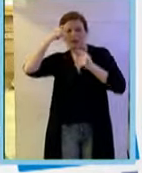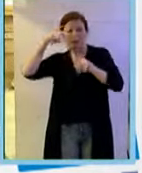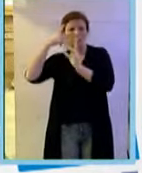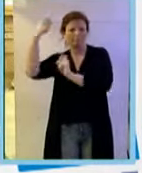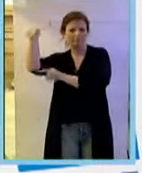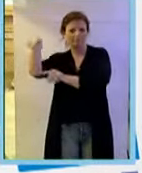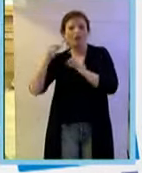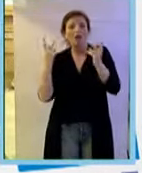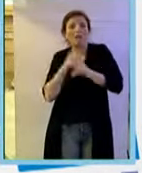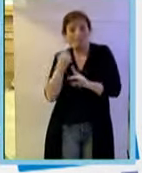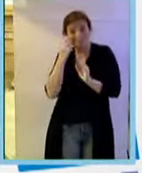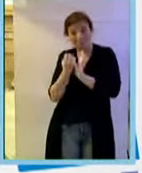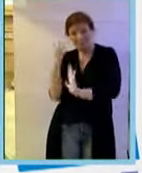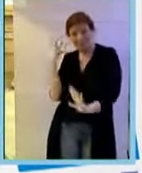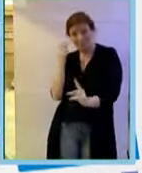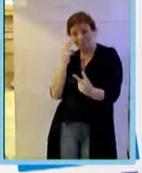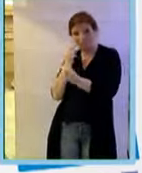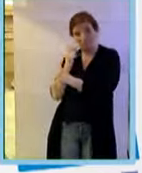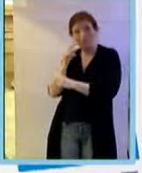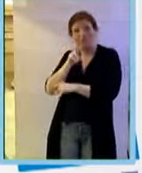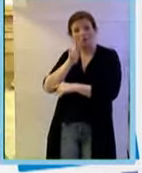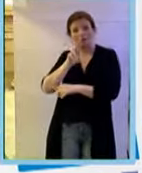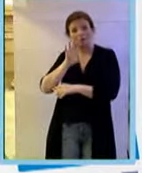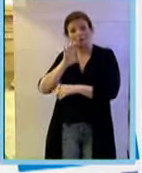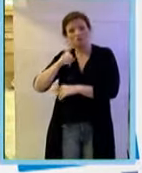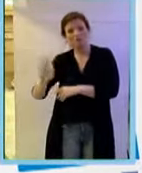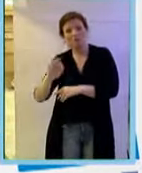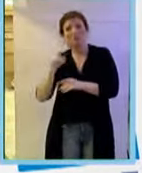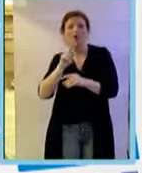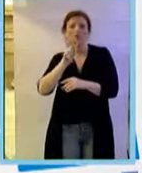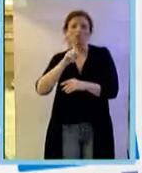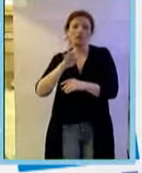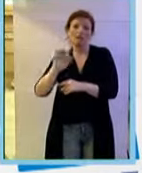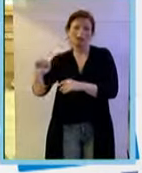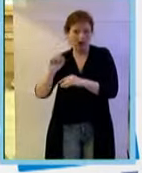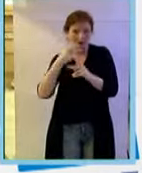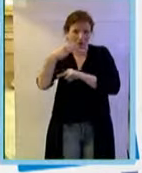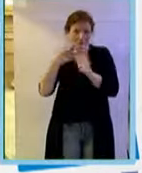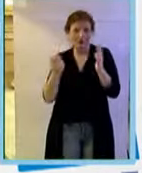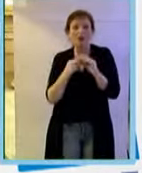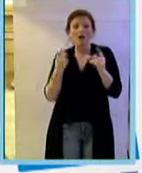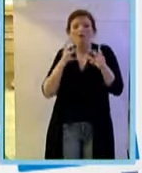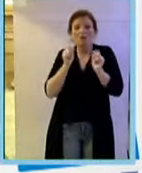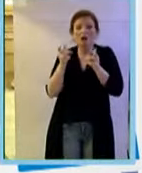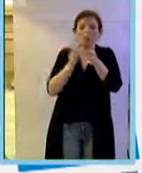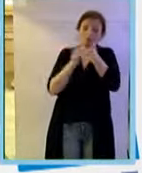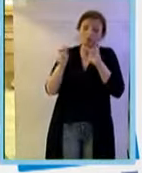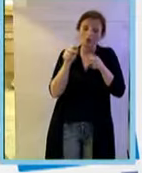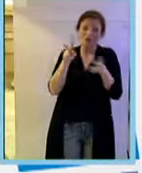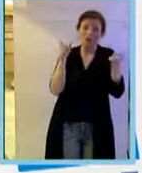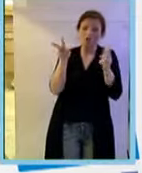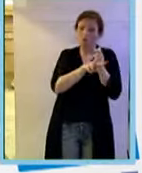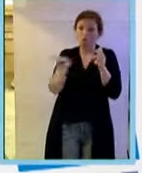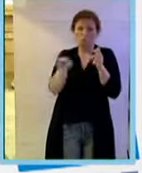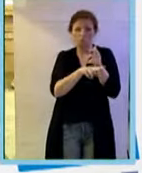si può vedere da questa diapositiva che il VEGF, che adesso viene chiamato VGFA, interagisce con entrambi questi recettori, ma ci sono